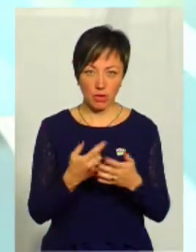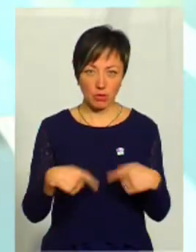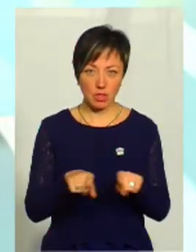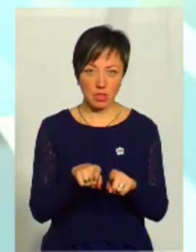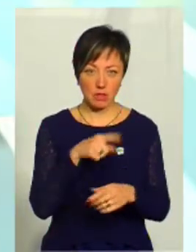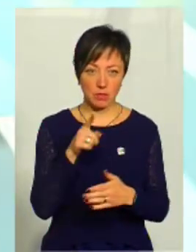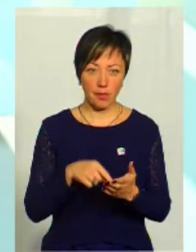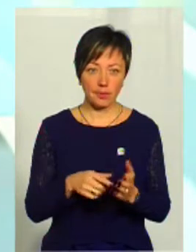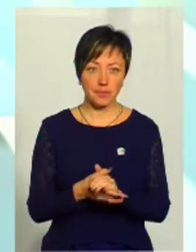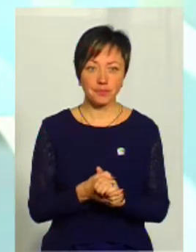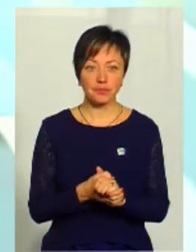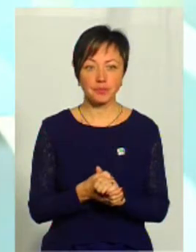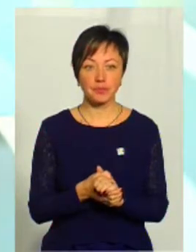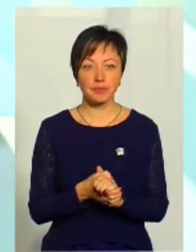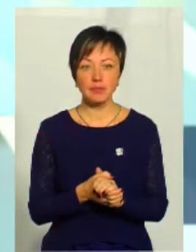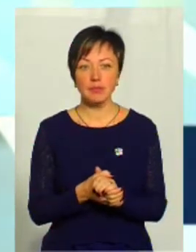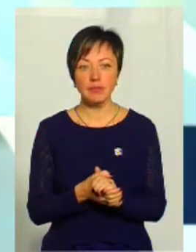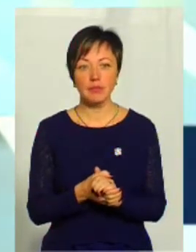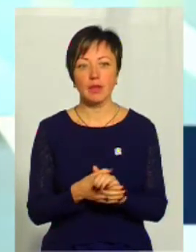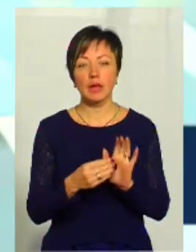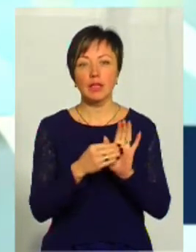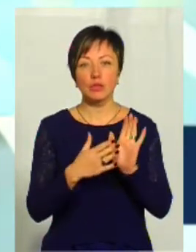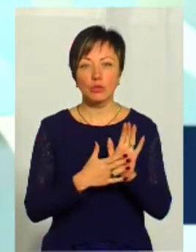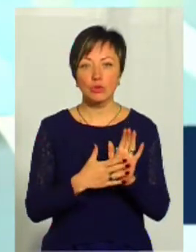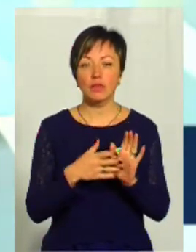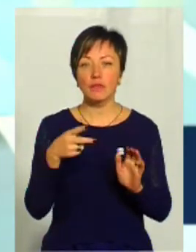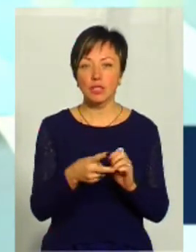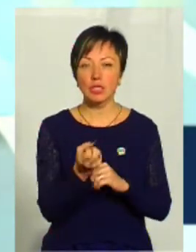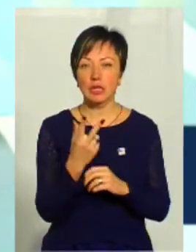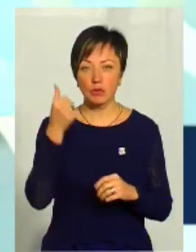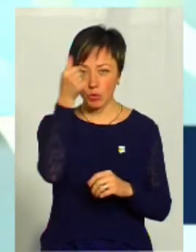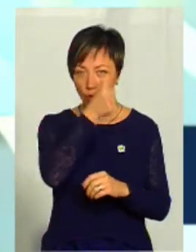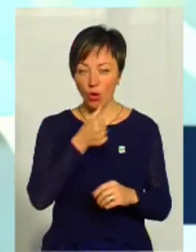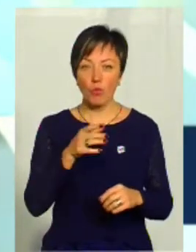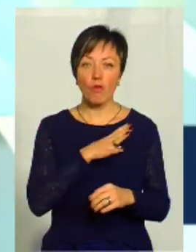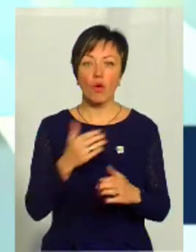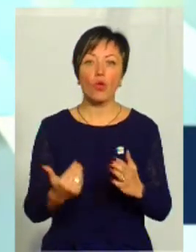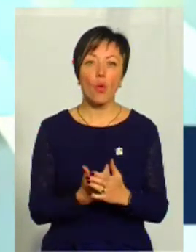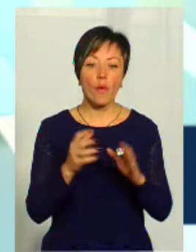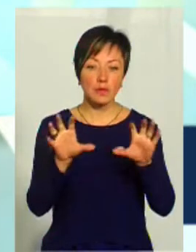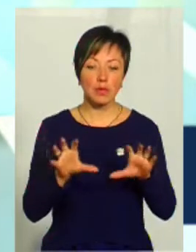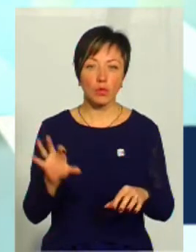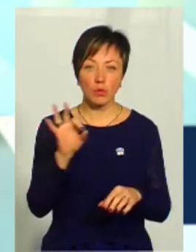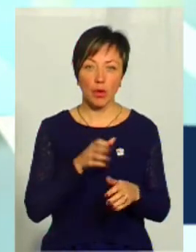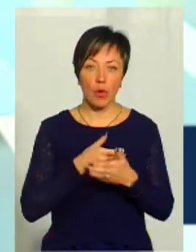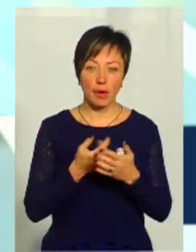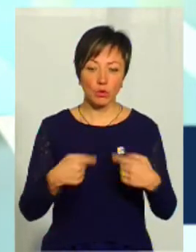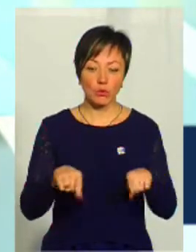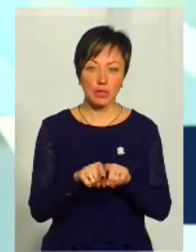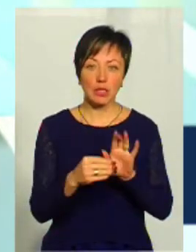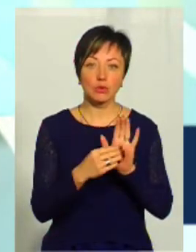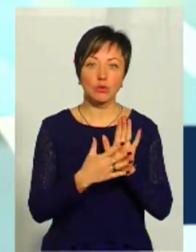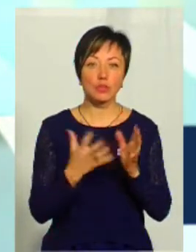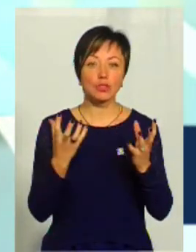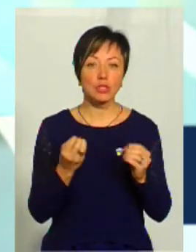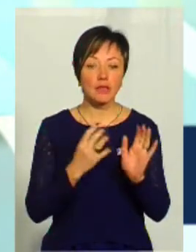громадськими організаціями. Ну, реєструються ще, в 2013 році був вже новий закон про громадське об'єднання, вони реєструються,